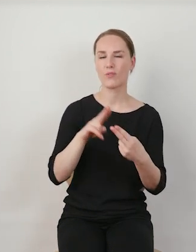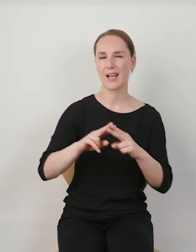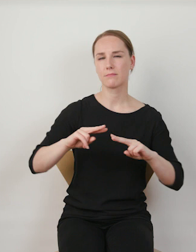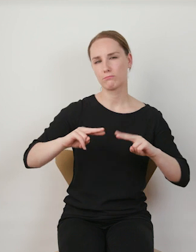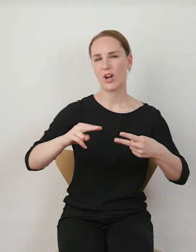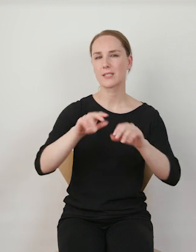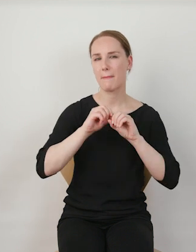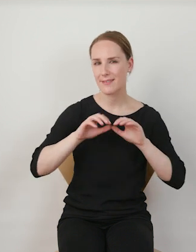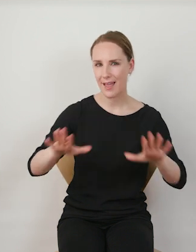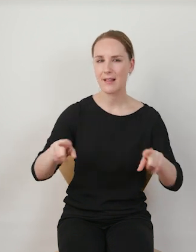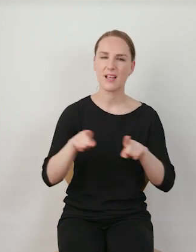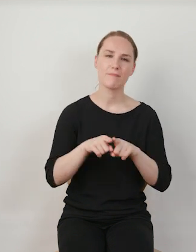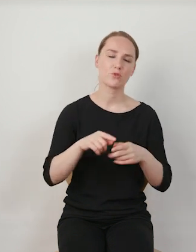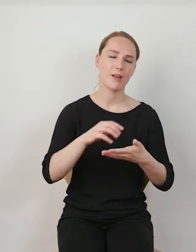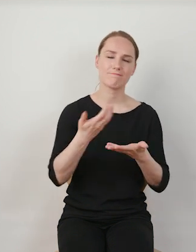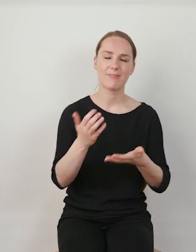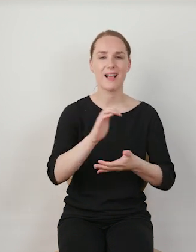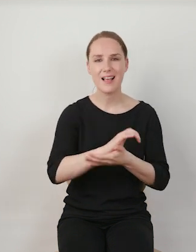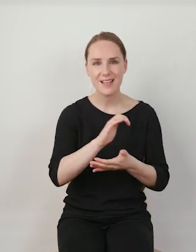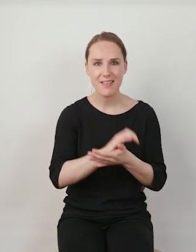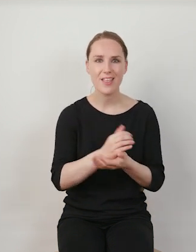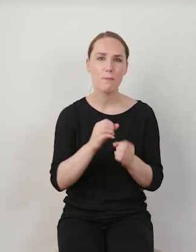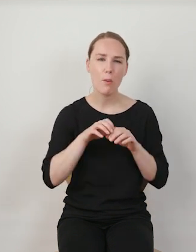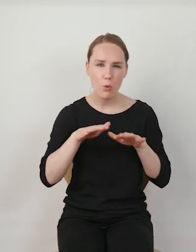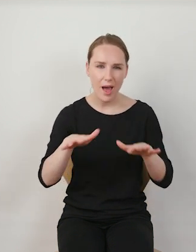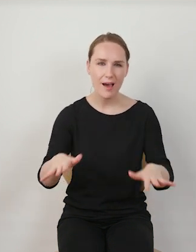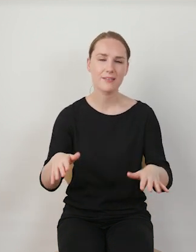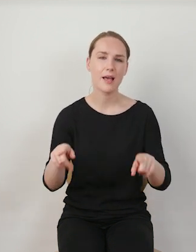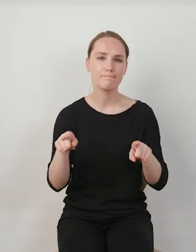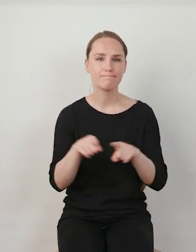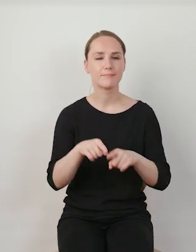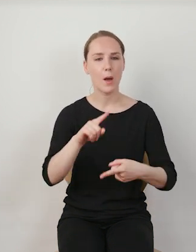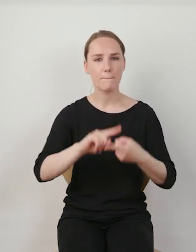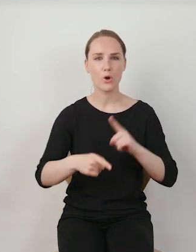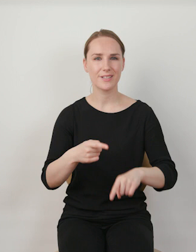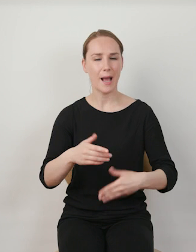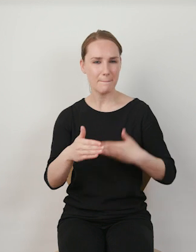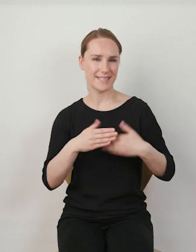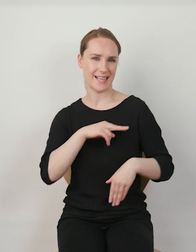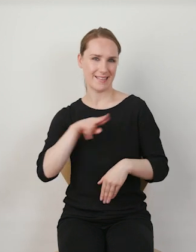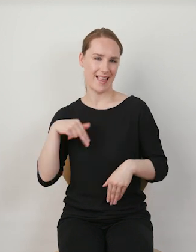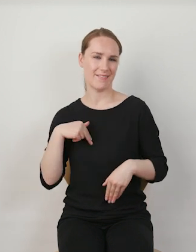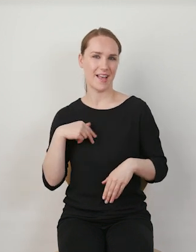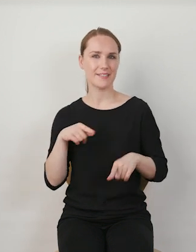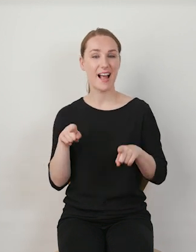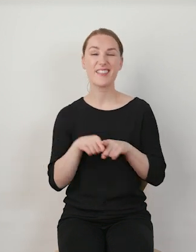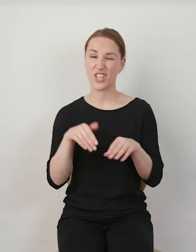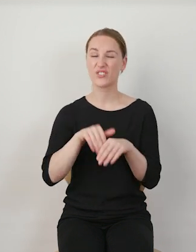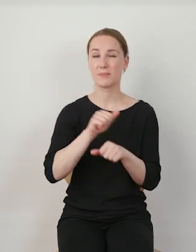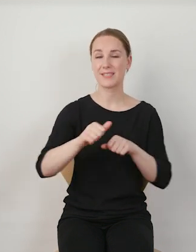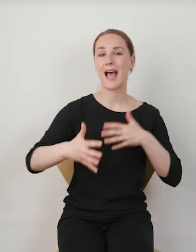medialnych, popularnych gazet, czyli to jest taka polityka bliska nam, jednocześnie dość mocno nacechowana